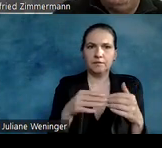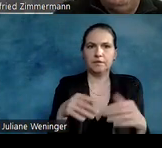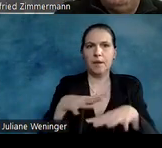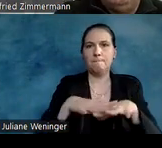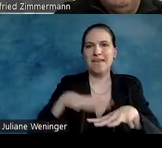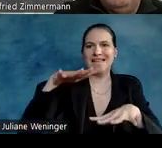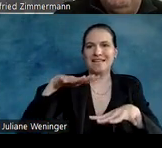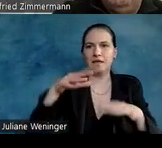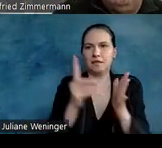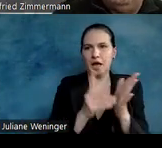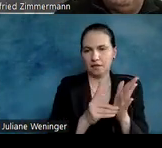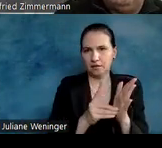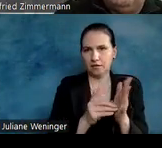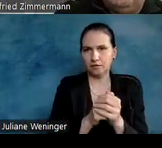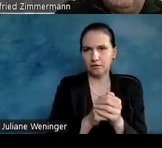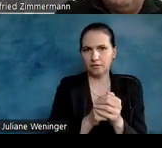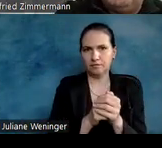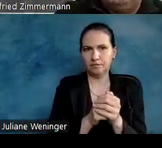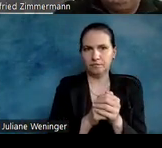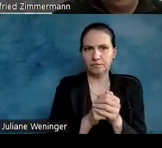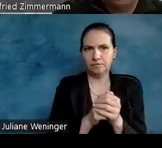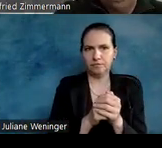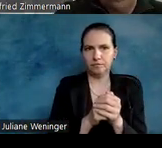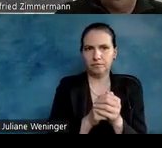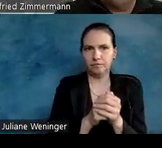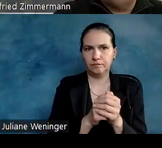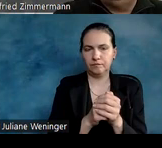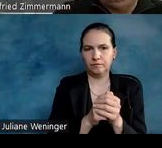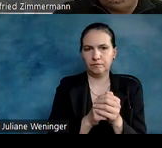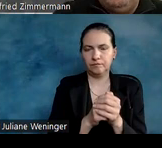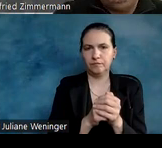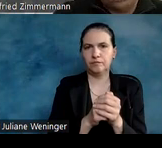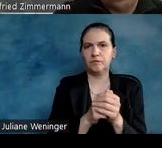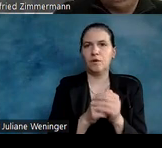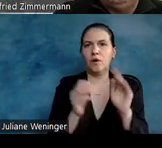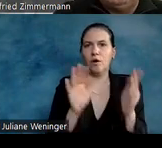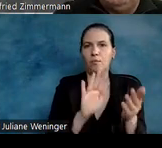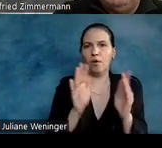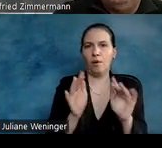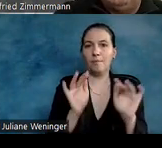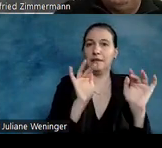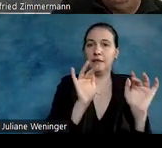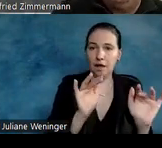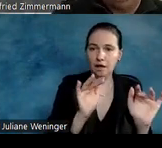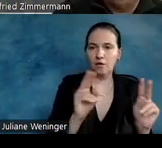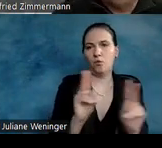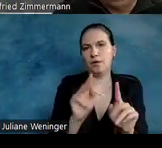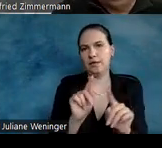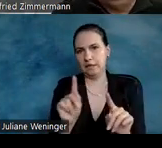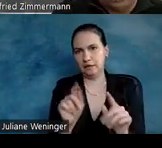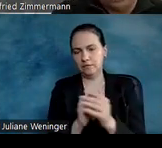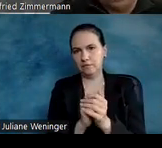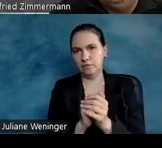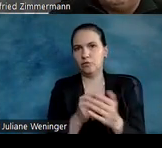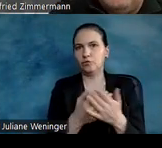gezeigt und ob sie vorhanden oder nicht vorhanden sind. Zum Beispiel in